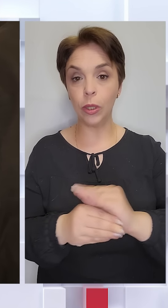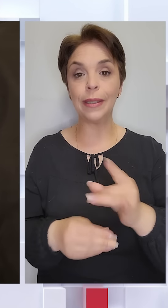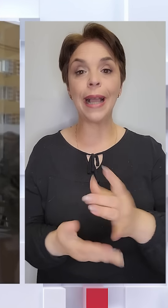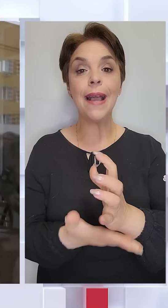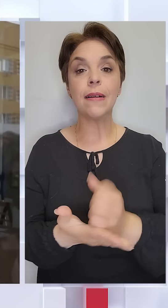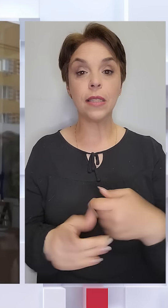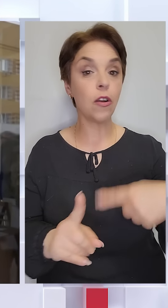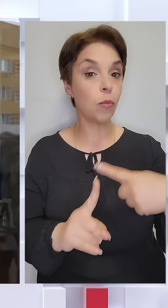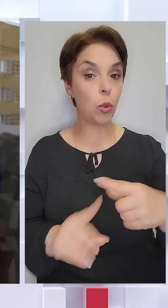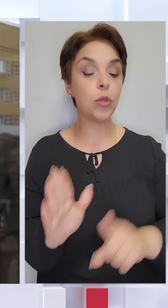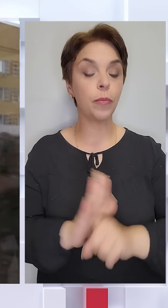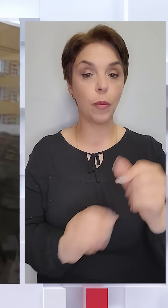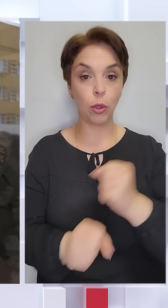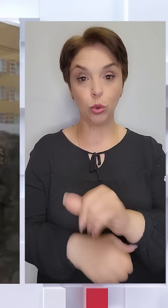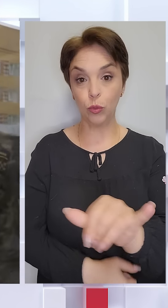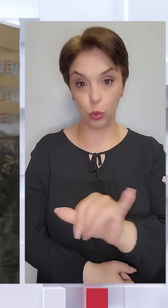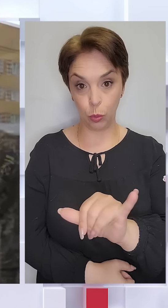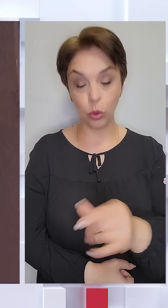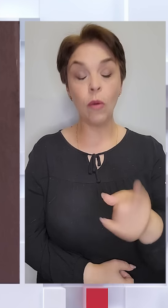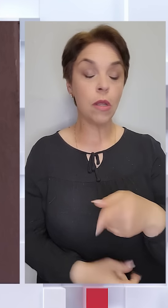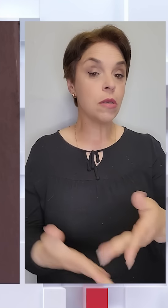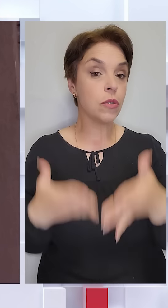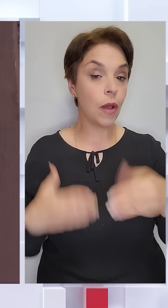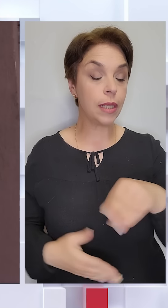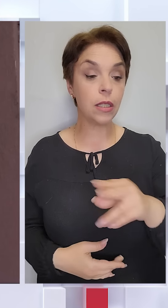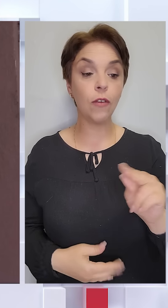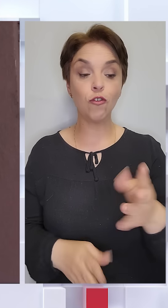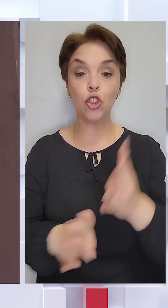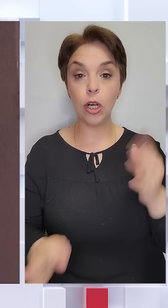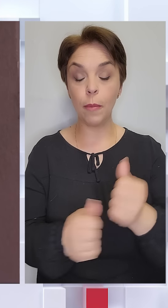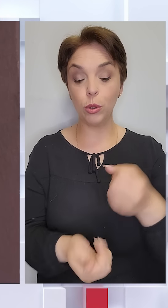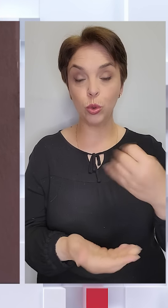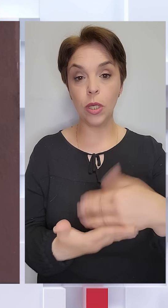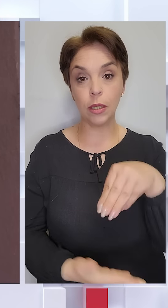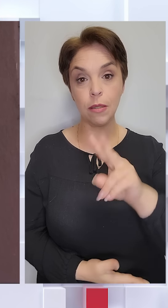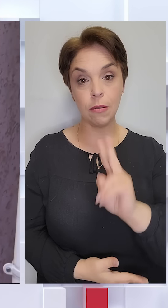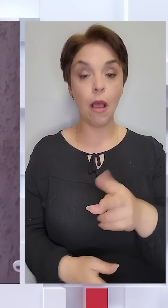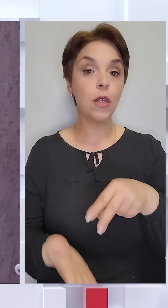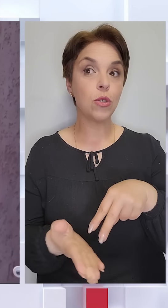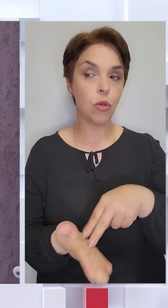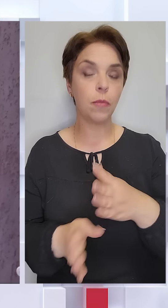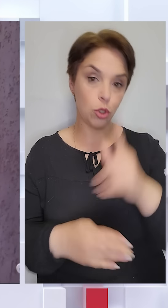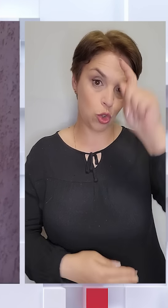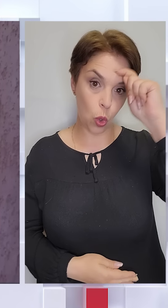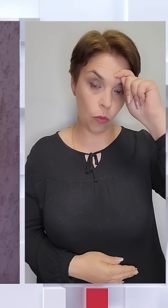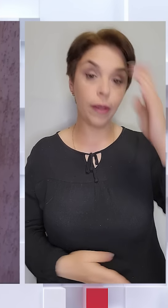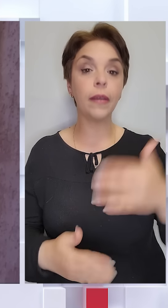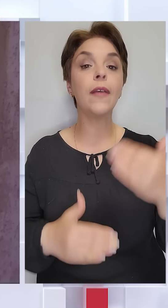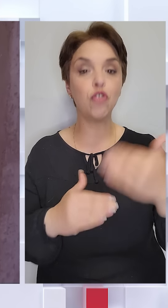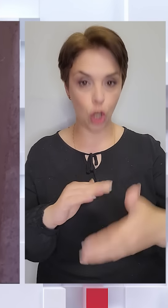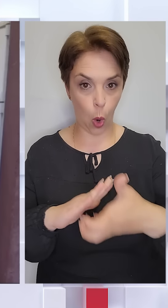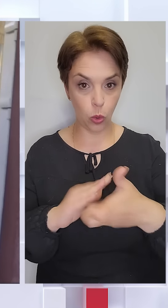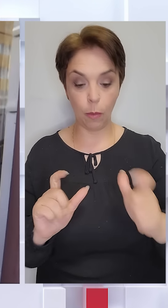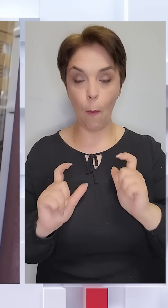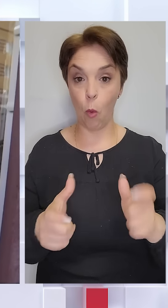плюс» працює від суботи. Проте, як з'ясувала ТСН, у чергах біля столичних ТЦК стоять здебільшого чоловіки, які вже отримали